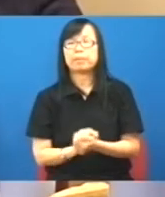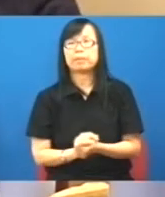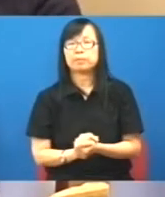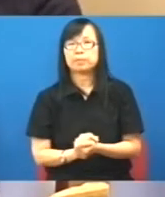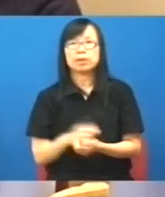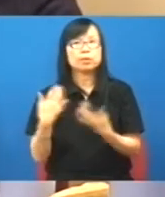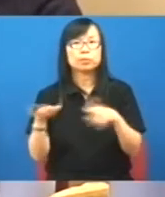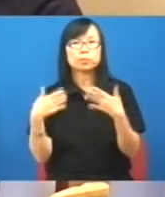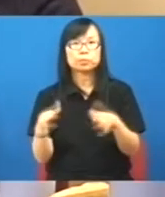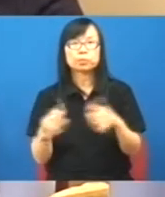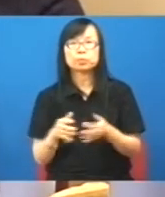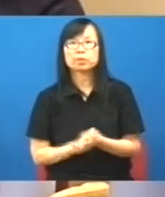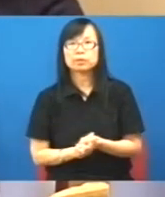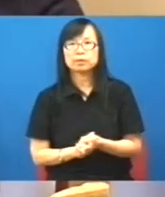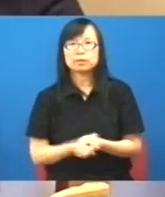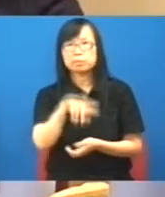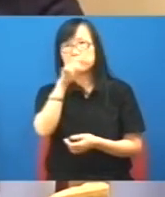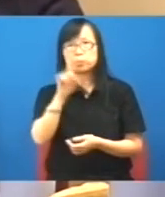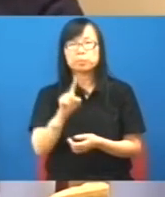那就算了怎麼辦呢